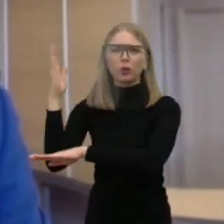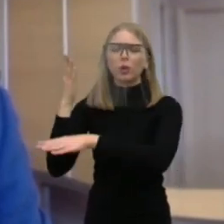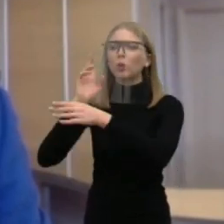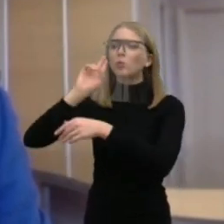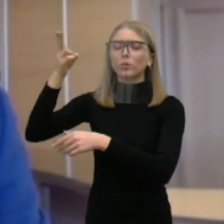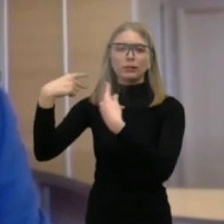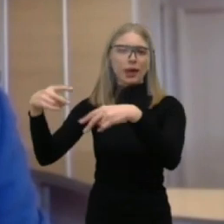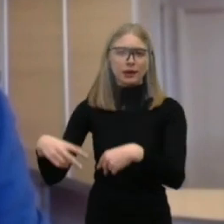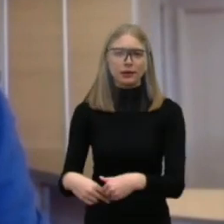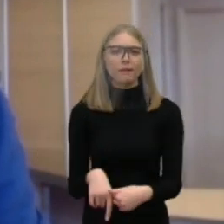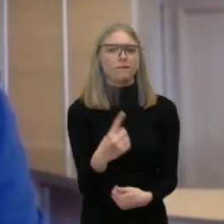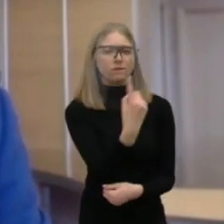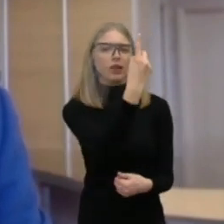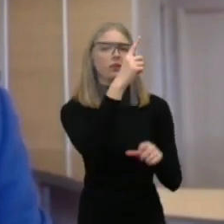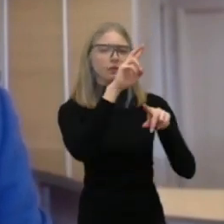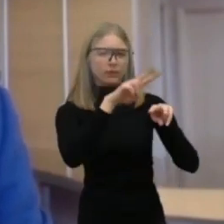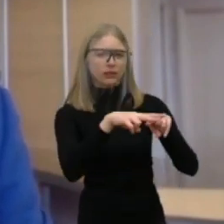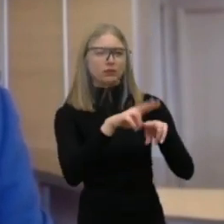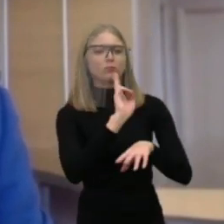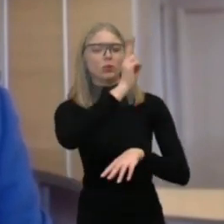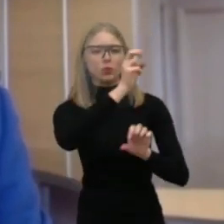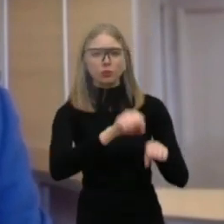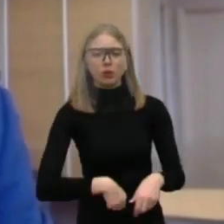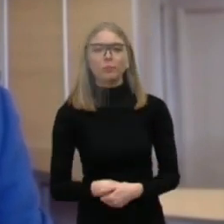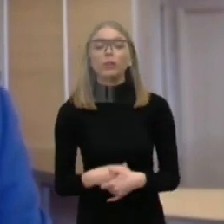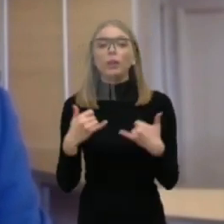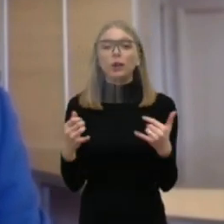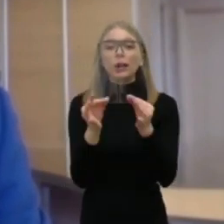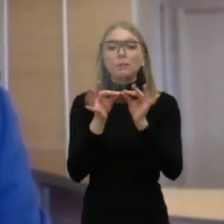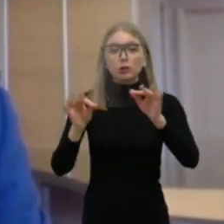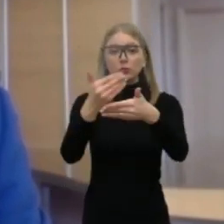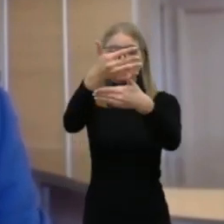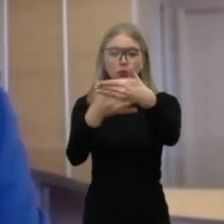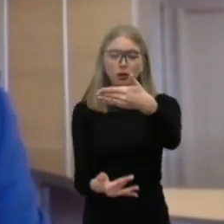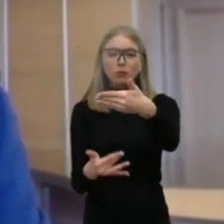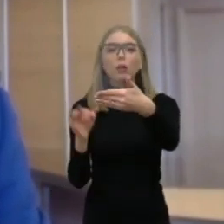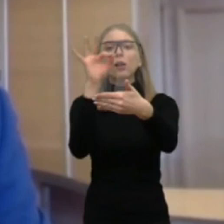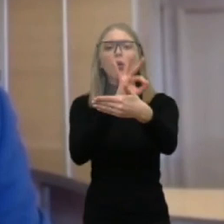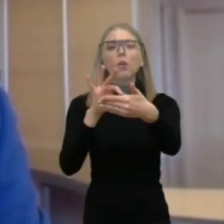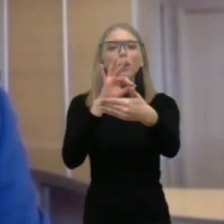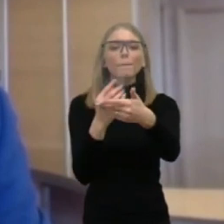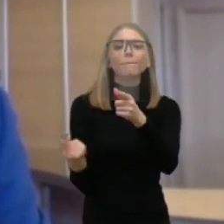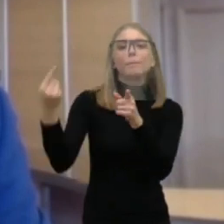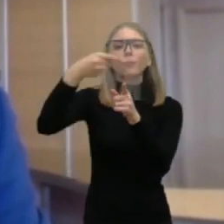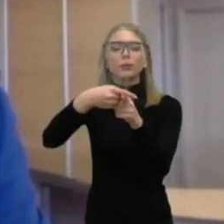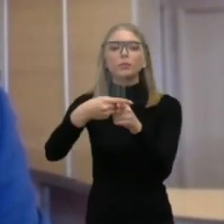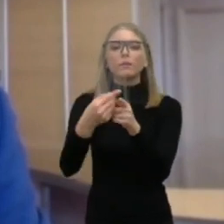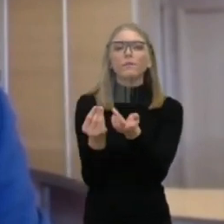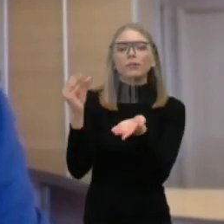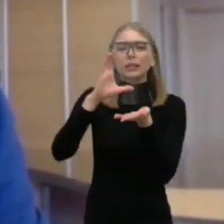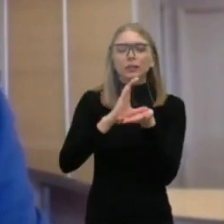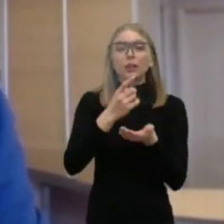formuojant biudžetus, aš ir iš opozicijos, teikiau pasiūlymių dėl departamento papildomo finansavimo, prieš tų metus pavyko 3